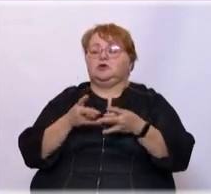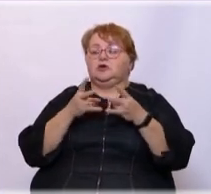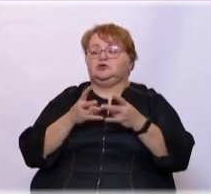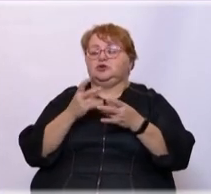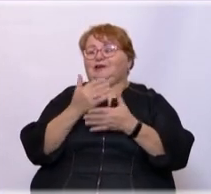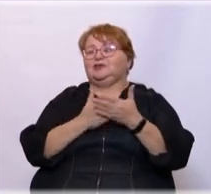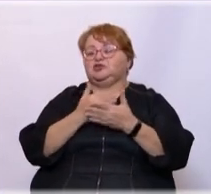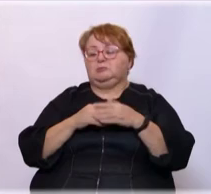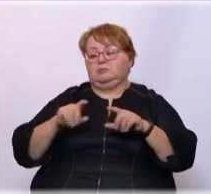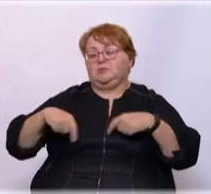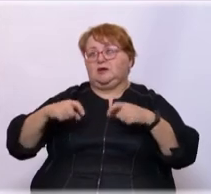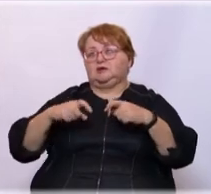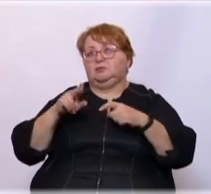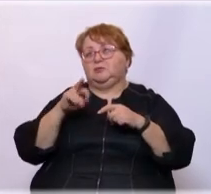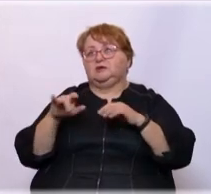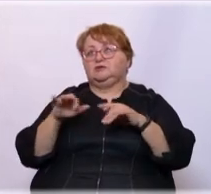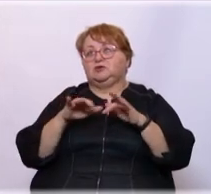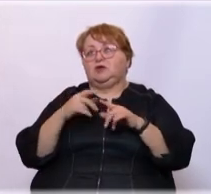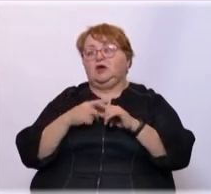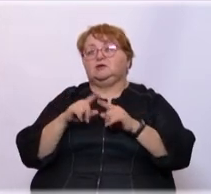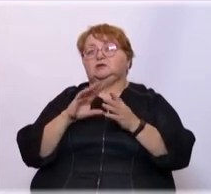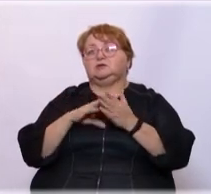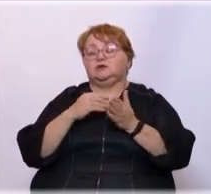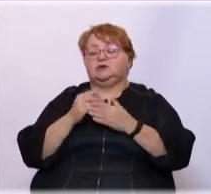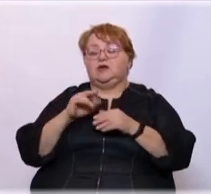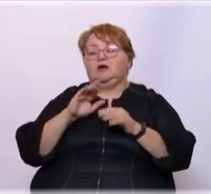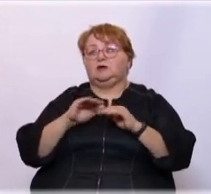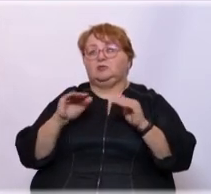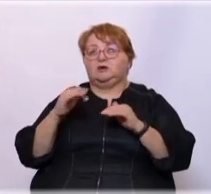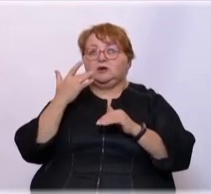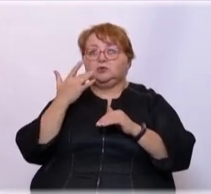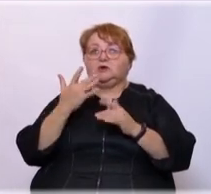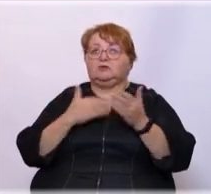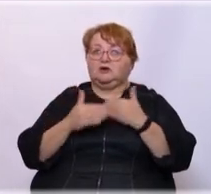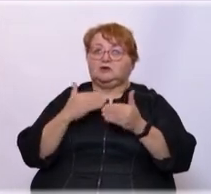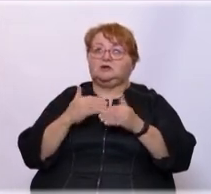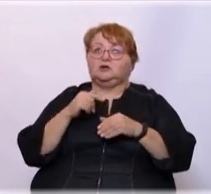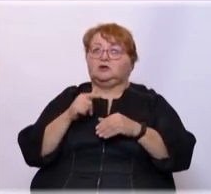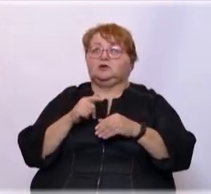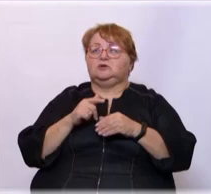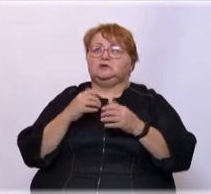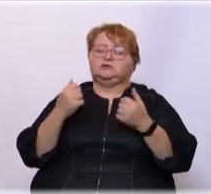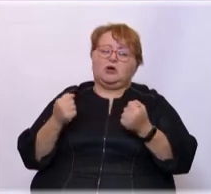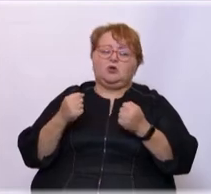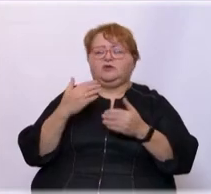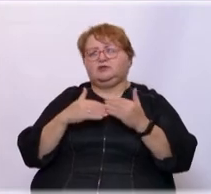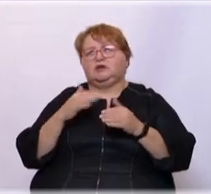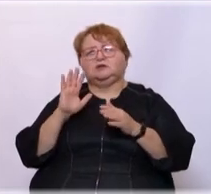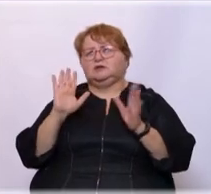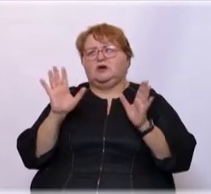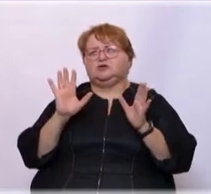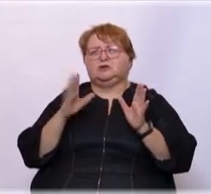режим беготни, ну, передвижений. А это значит для ребят, которые инвалиды, да, независимые, здоровые инвалиды и так далее.